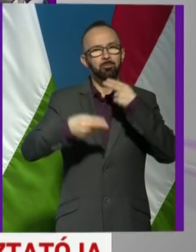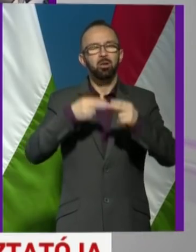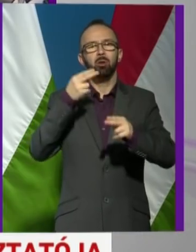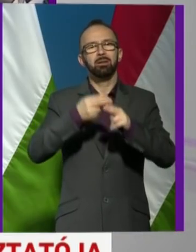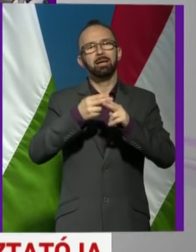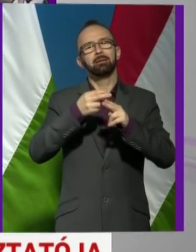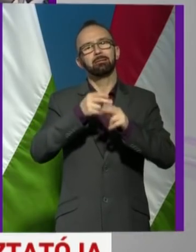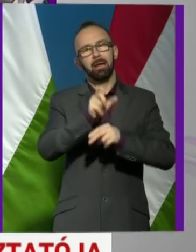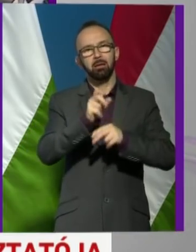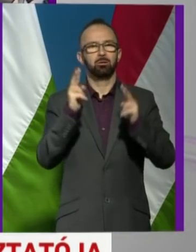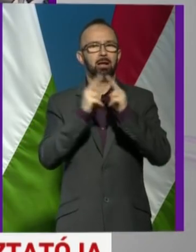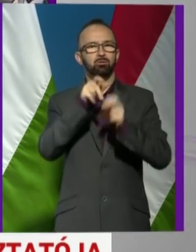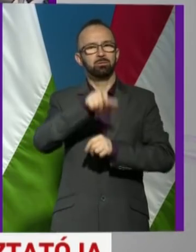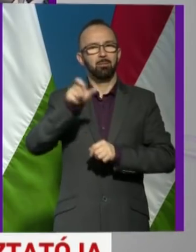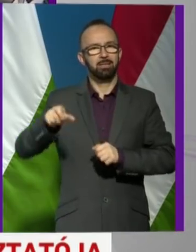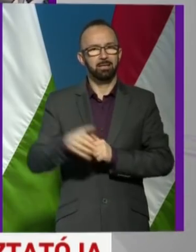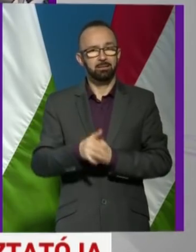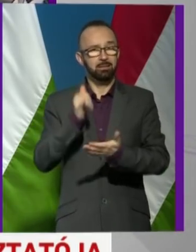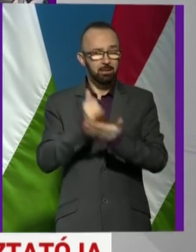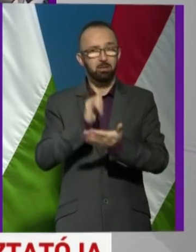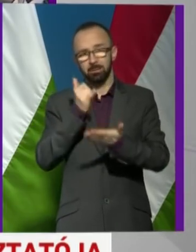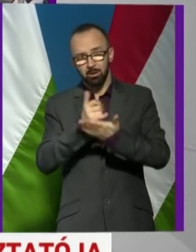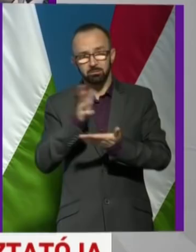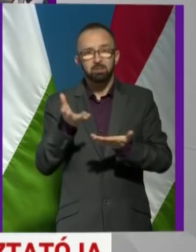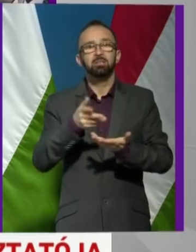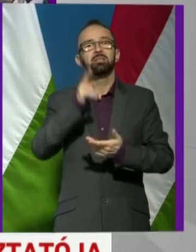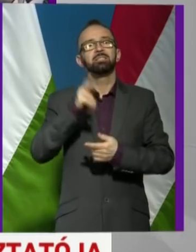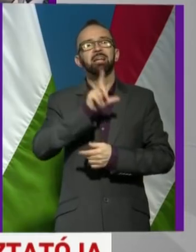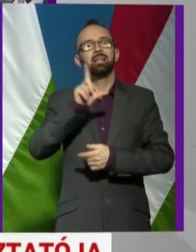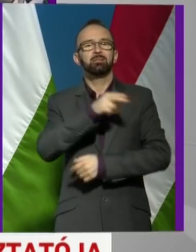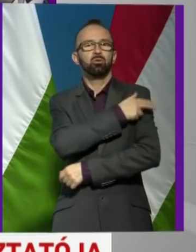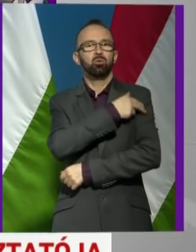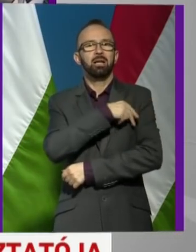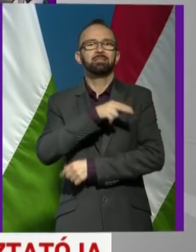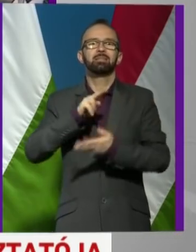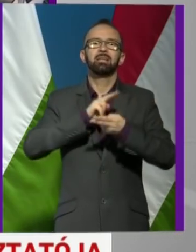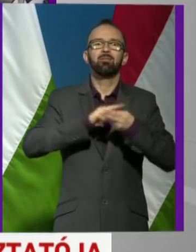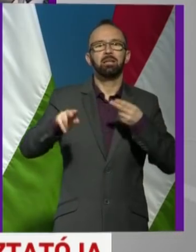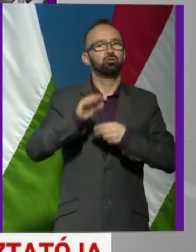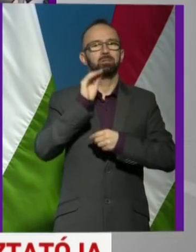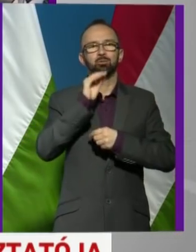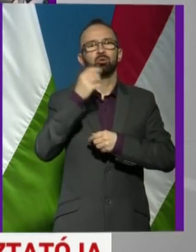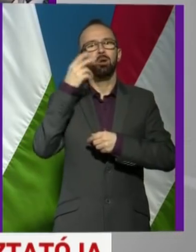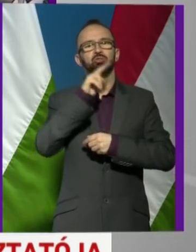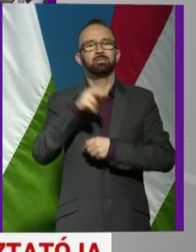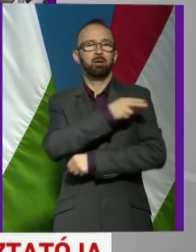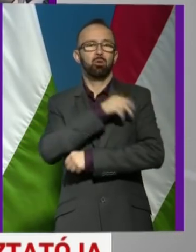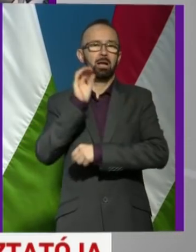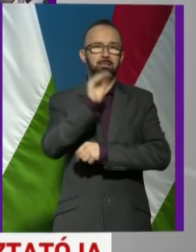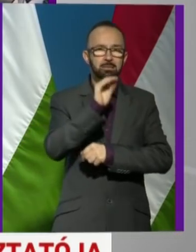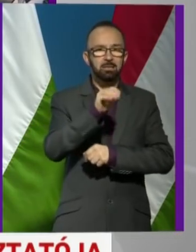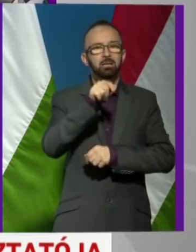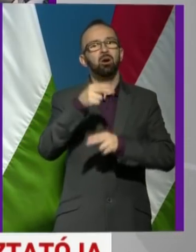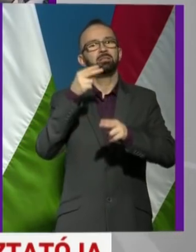személyzetet. Igaz-e, hogy nem szólt a Szent László kórház hivatalosan a Balcsi Zsilinszki kórháznak, hogy